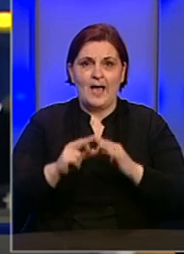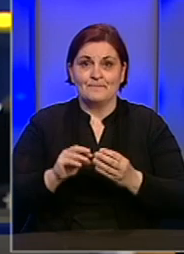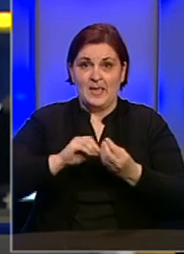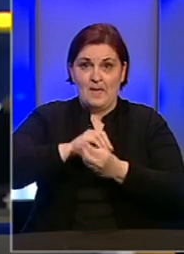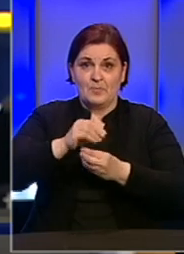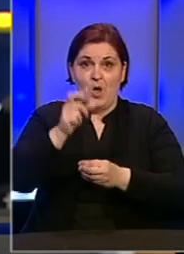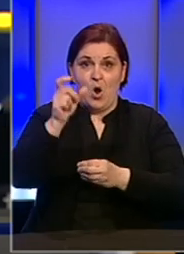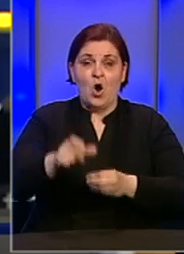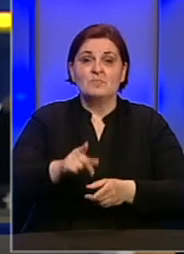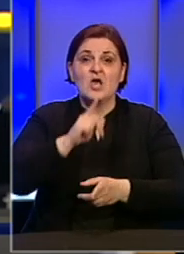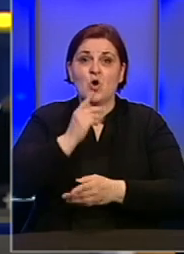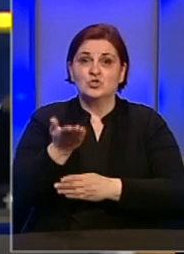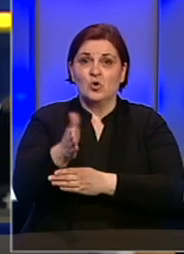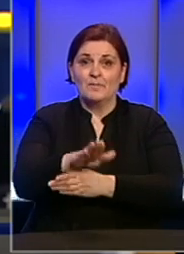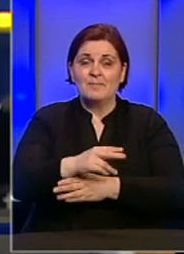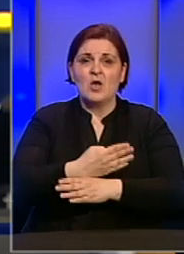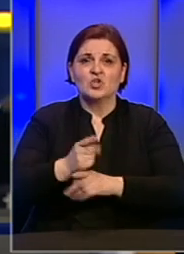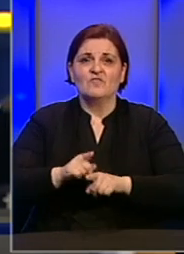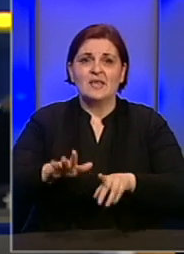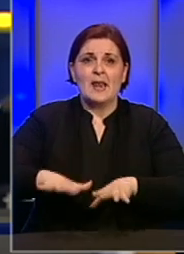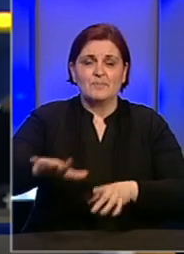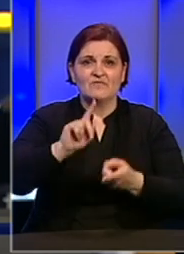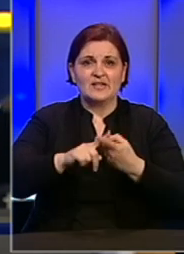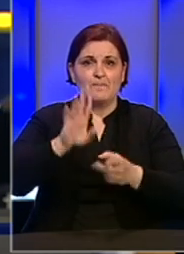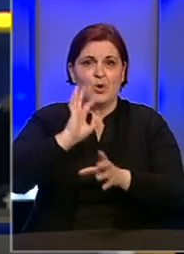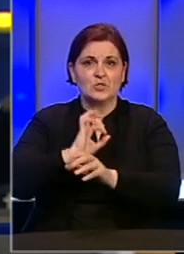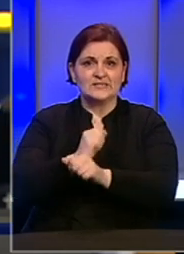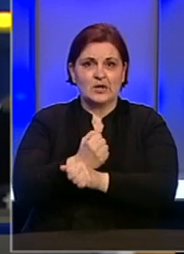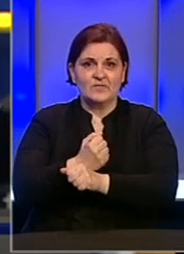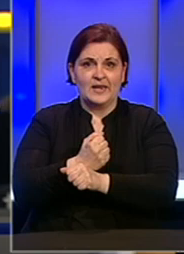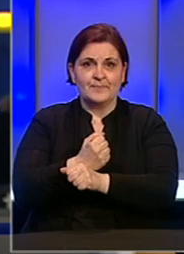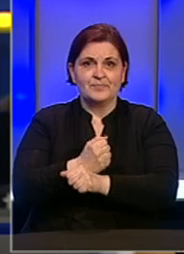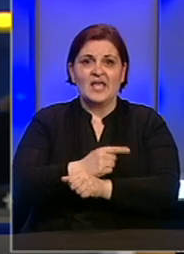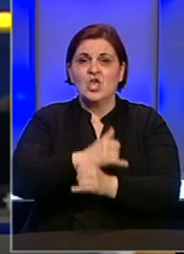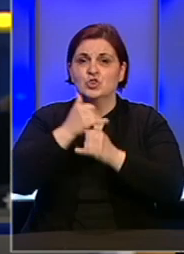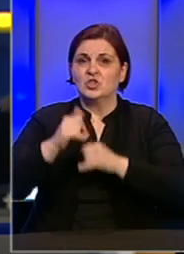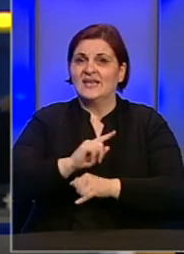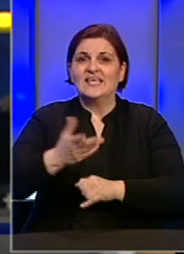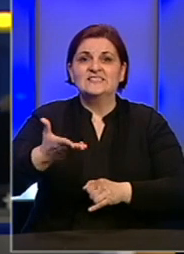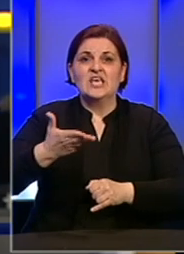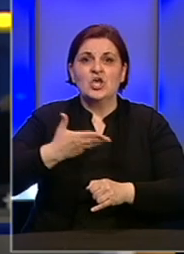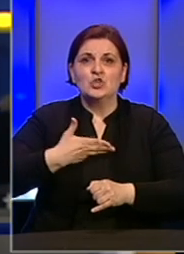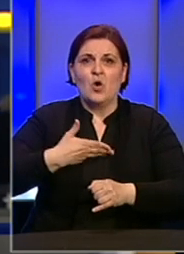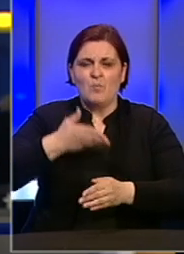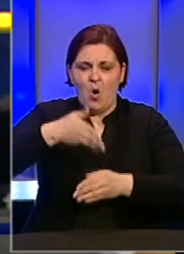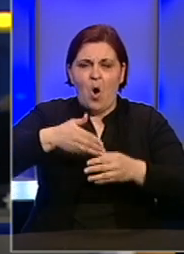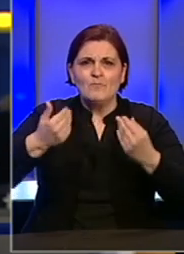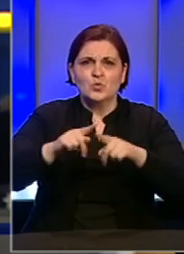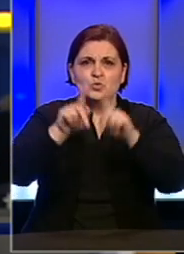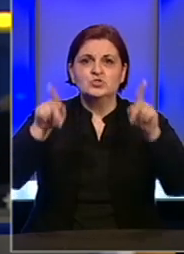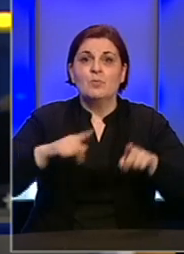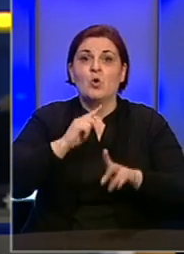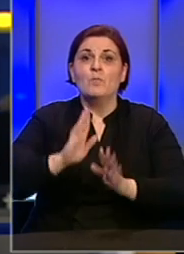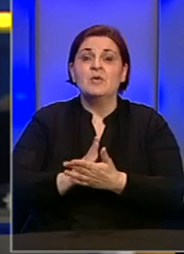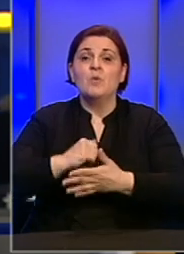Obitelji osoba koje su preminule od koronavirusa na području Federacije Bosne i Kercegovine do sada nisu mogle dobiti obdukcijski nalaz u